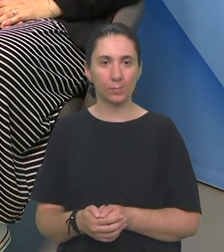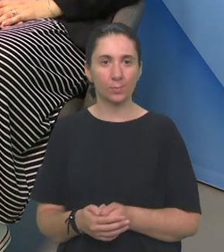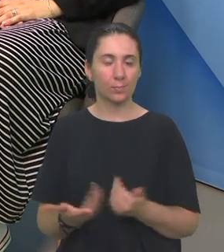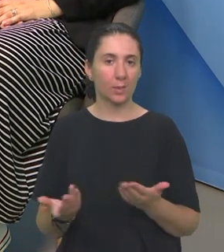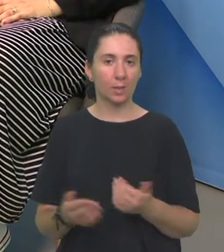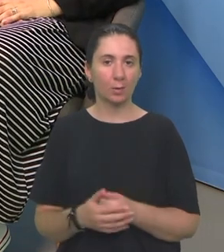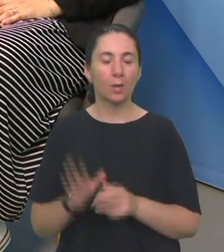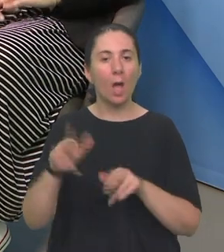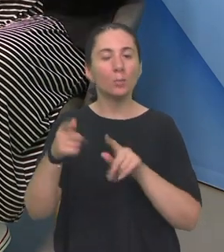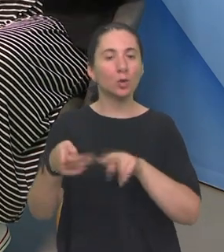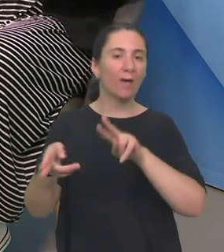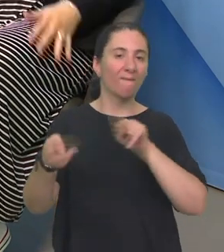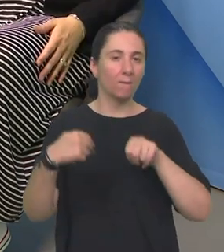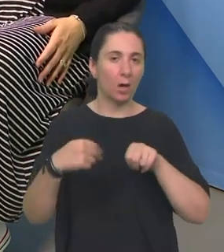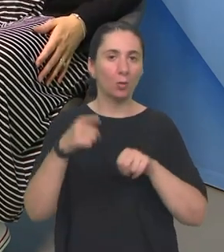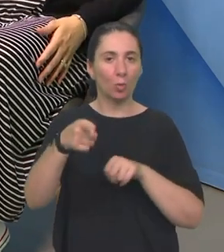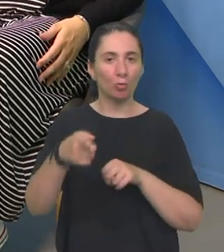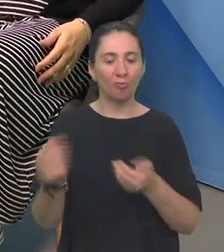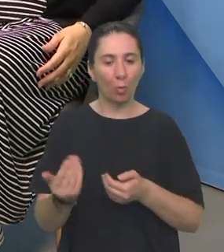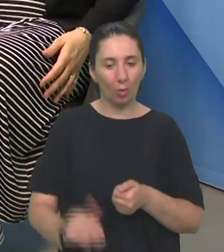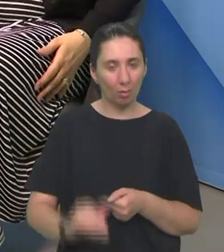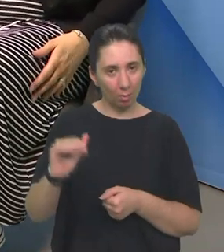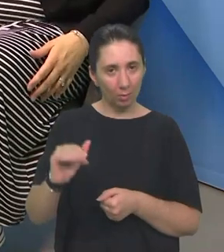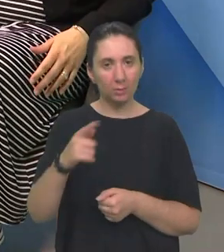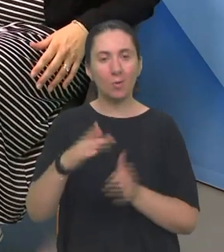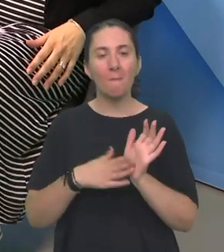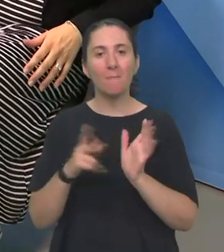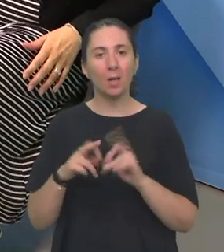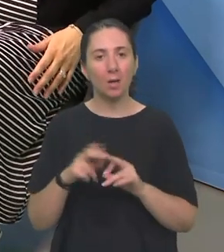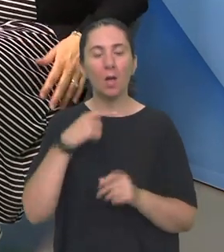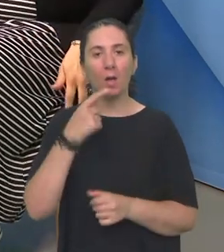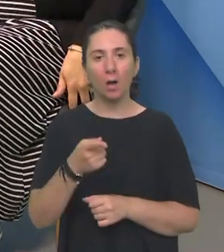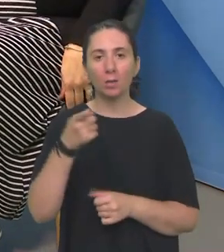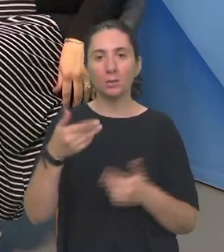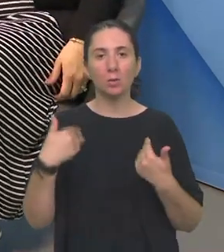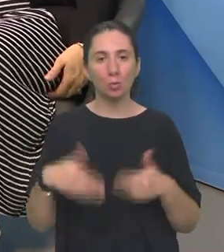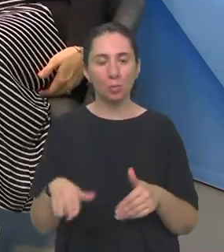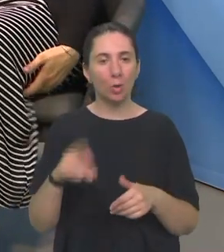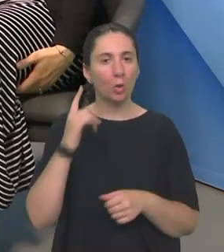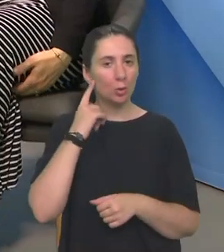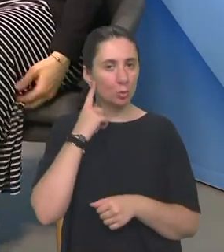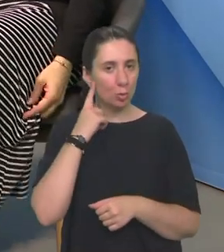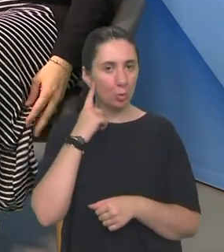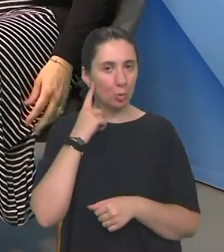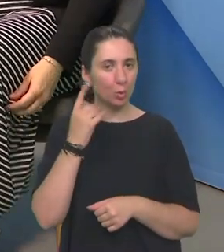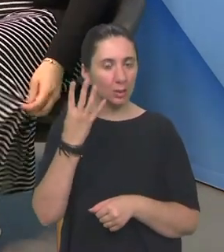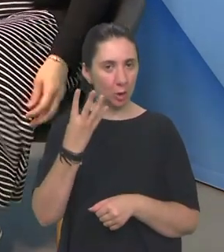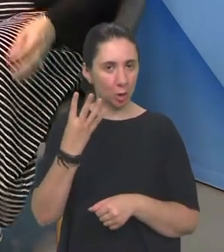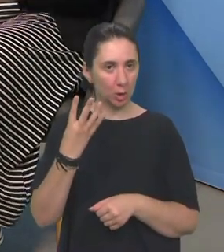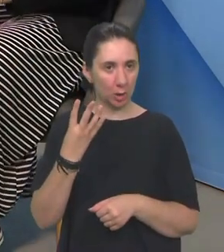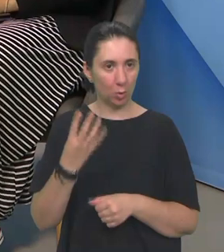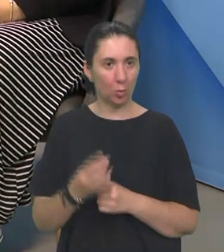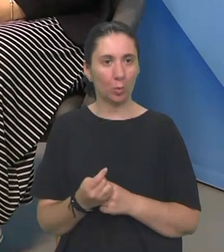Ajmo se vratiti u tvoje djetinstvo Marina, evo rekla si da si izgubila sluh sa 4